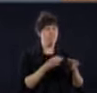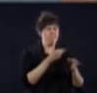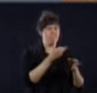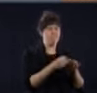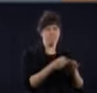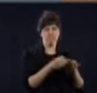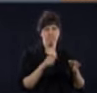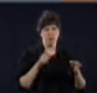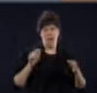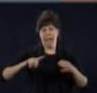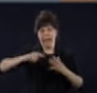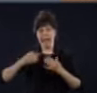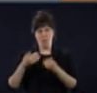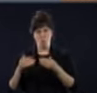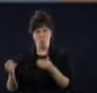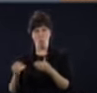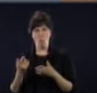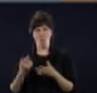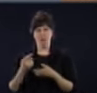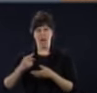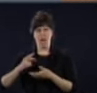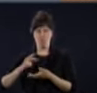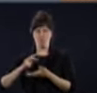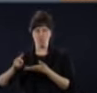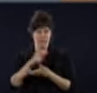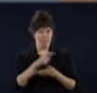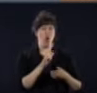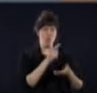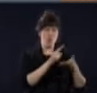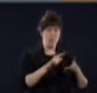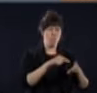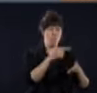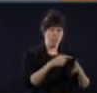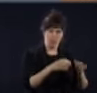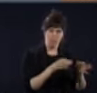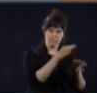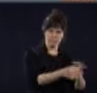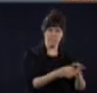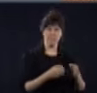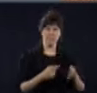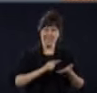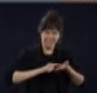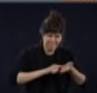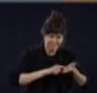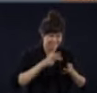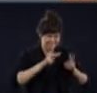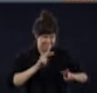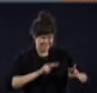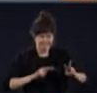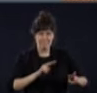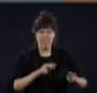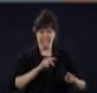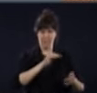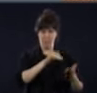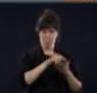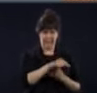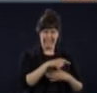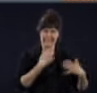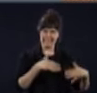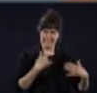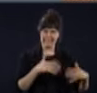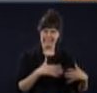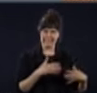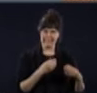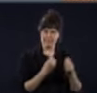reviser. La santé publique va reviser la situation. Montréal demeure un secteur chaud. Et